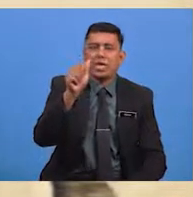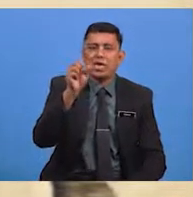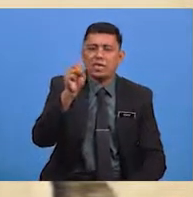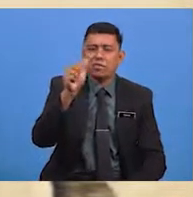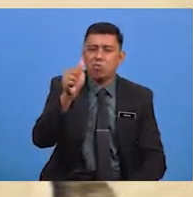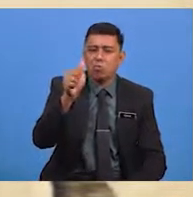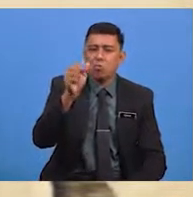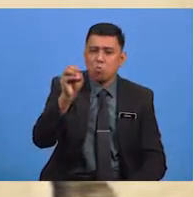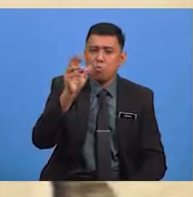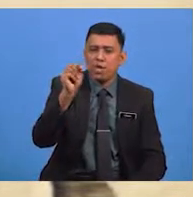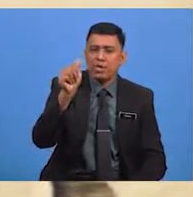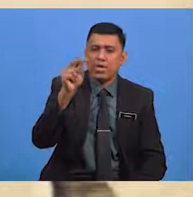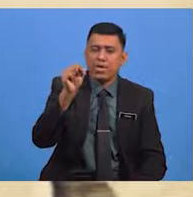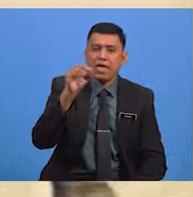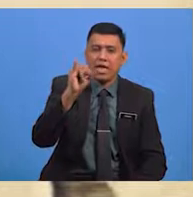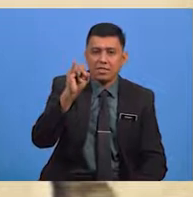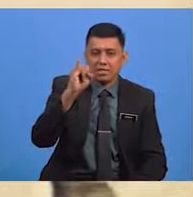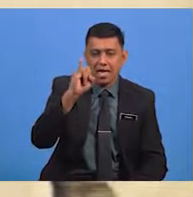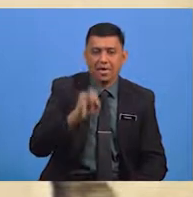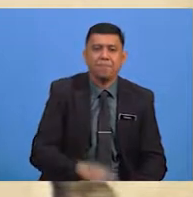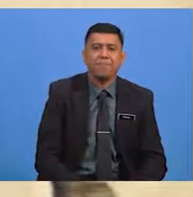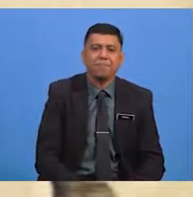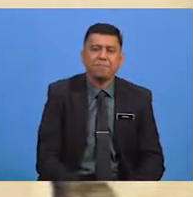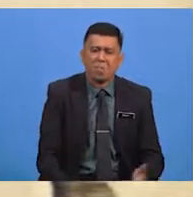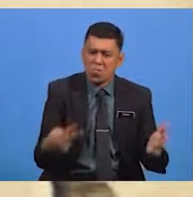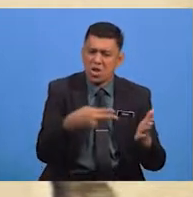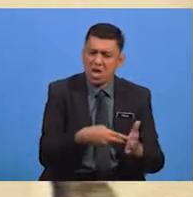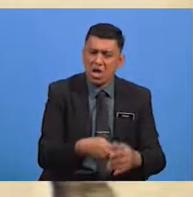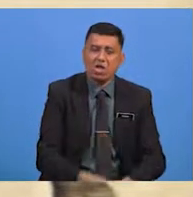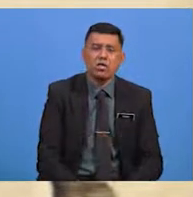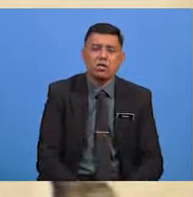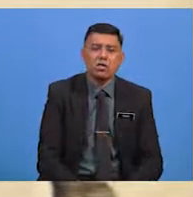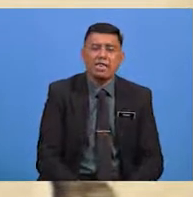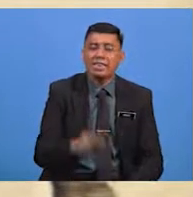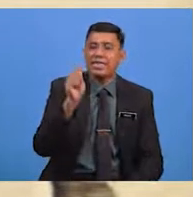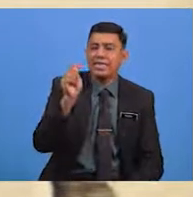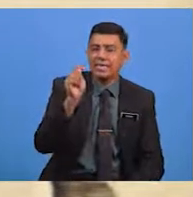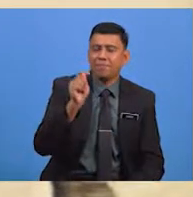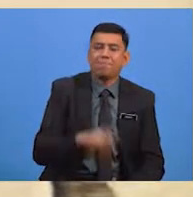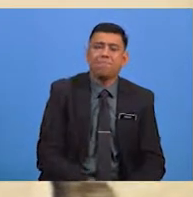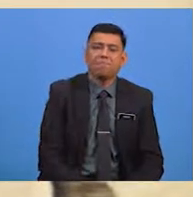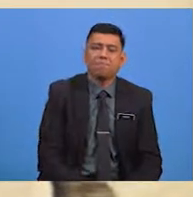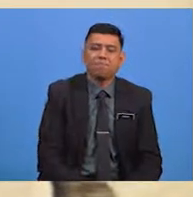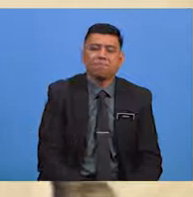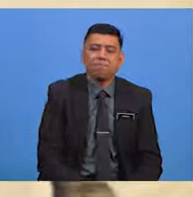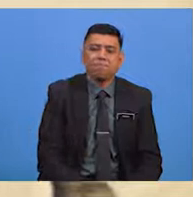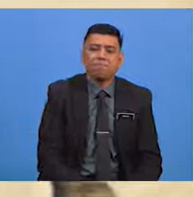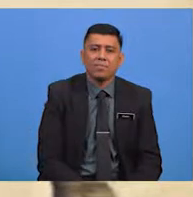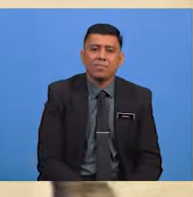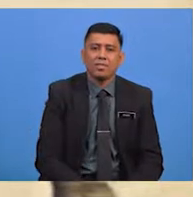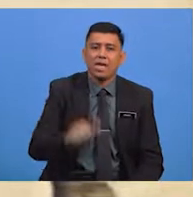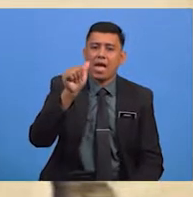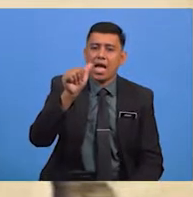Seterusnya Pada Baris Berikutnya Pengulangan Vokal T Ialah